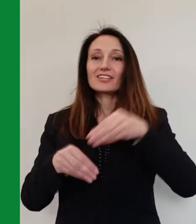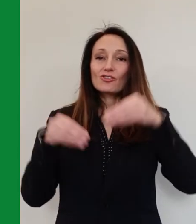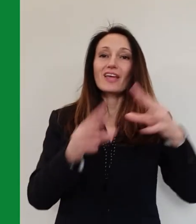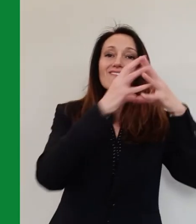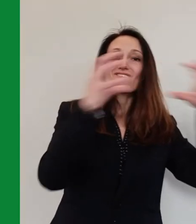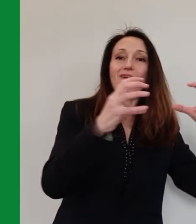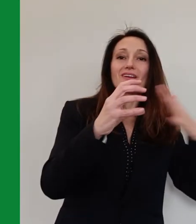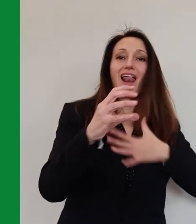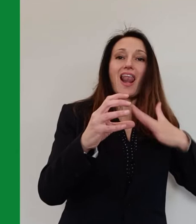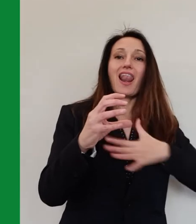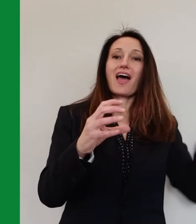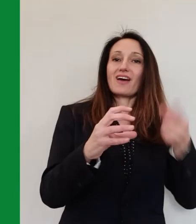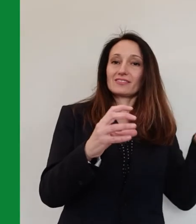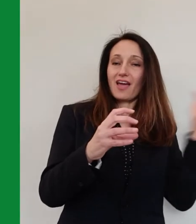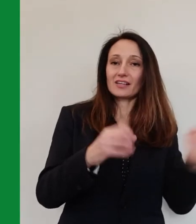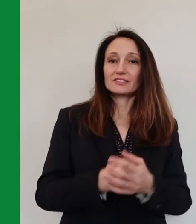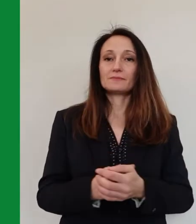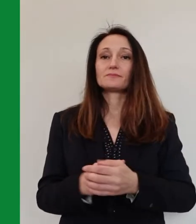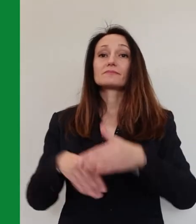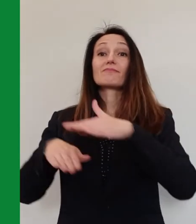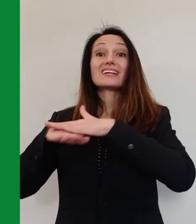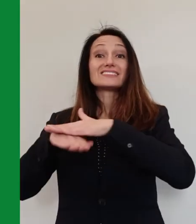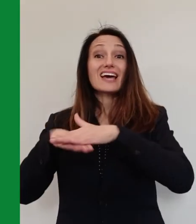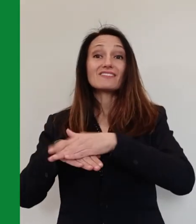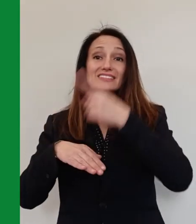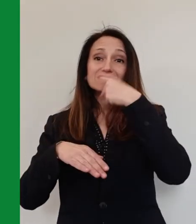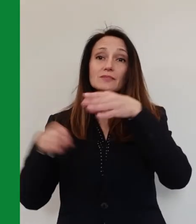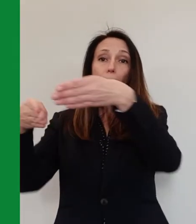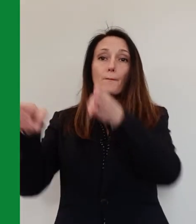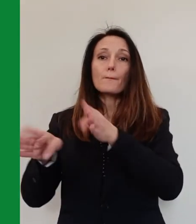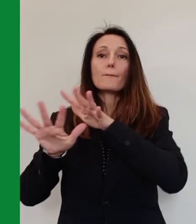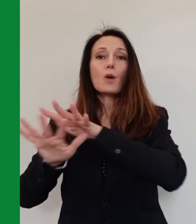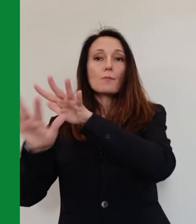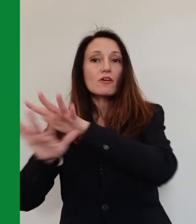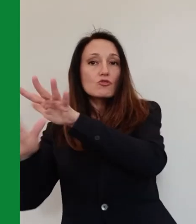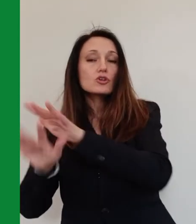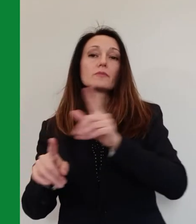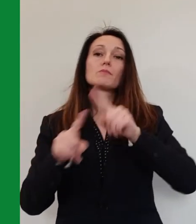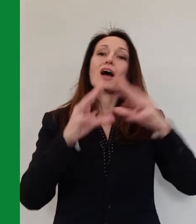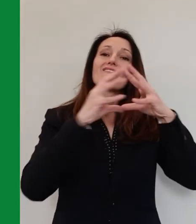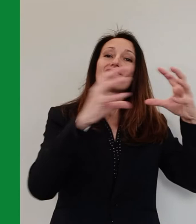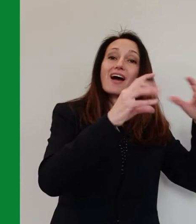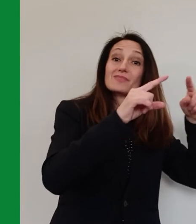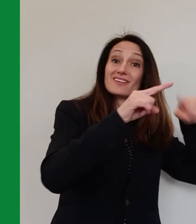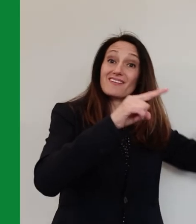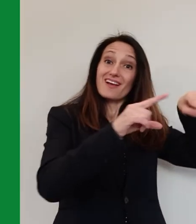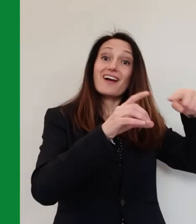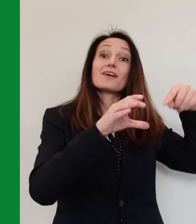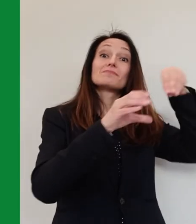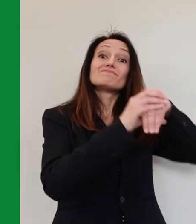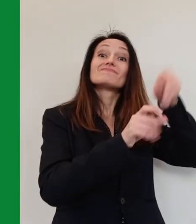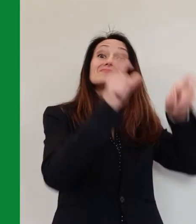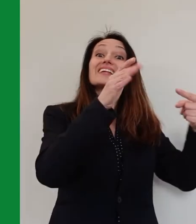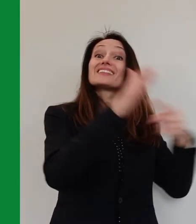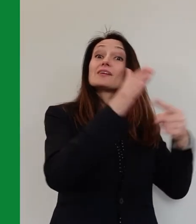funebri, le attività produttive che garantiscono le condizioni di sicurezza per i lavoratori. Restano garantiti